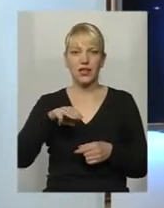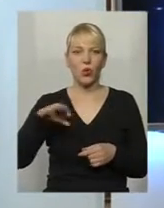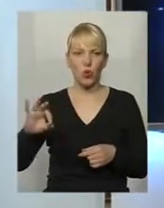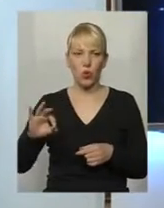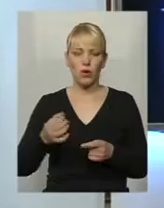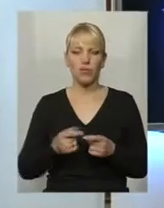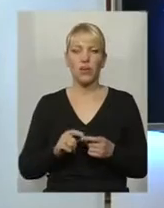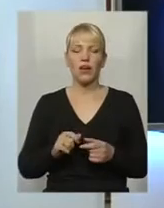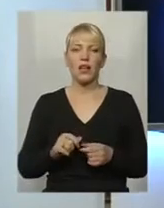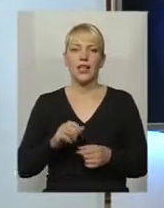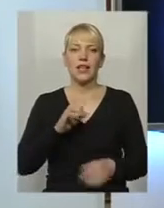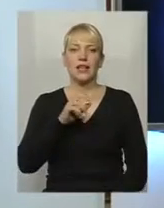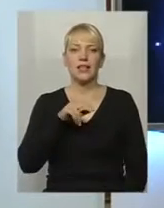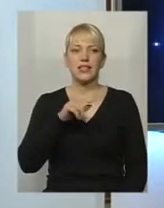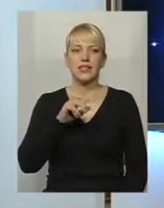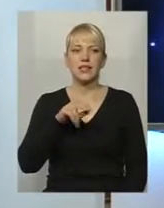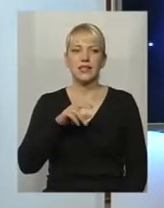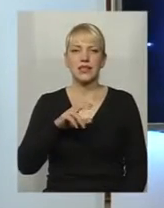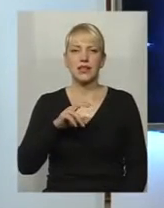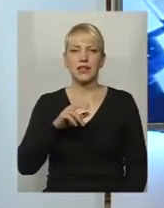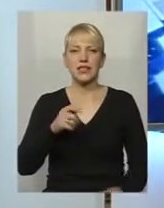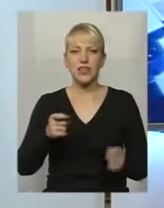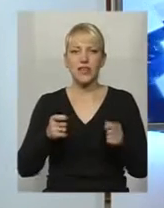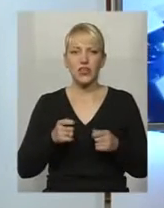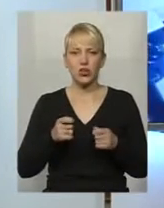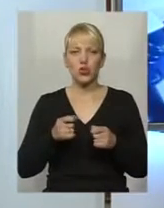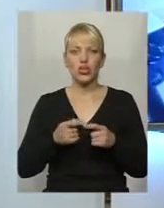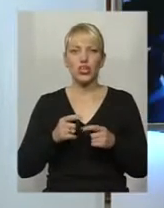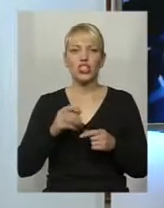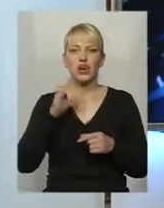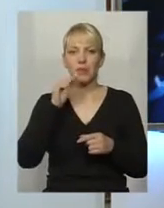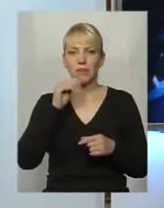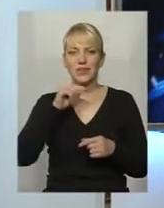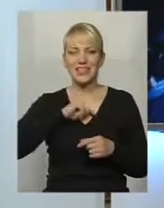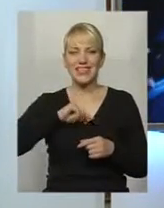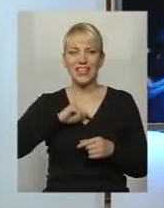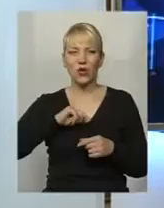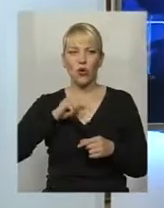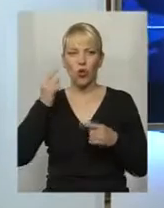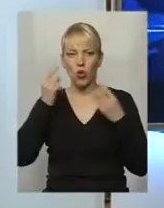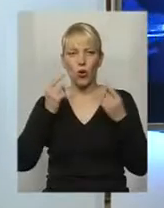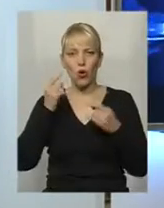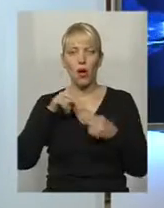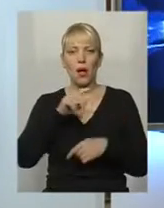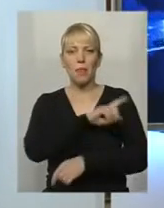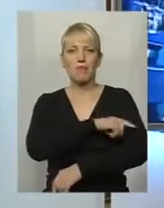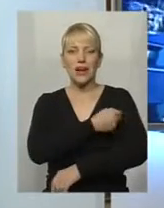праву руку від мене Тетяна Столярчук – завідувач Чепутівської районної психолого-медико